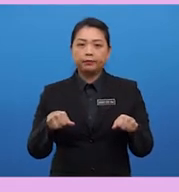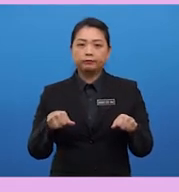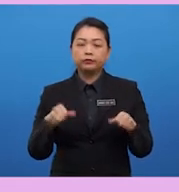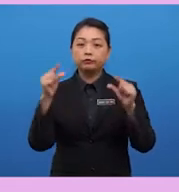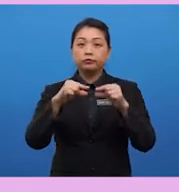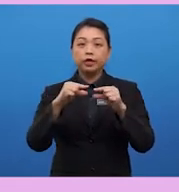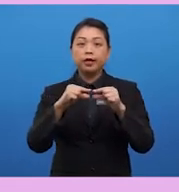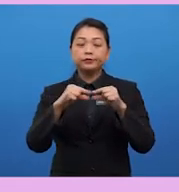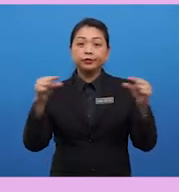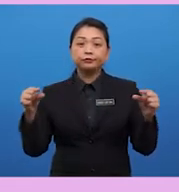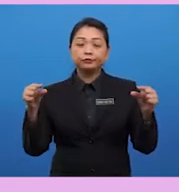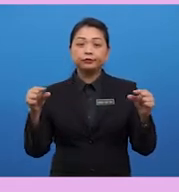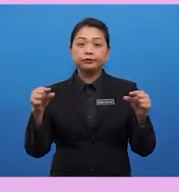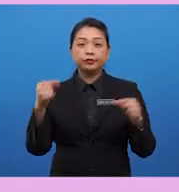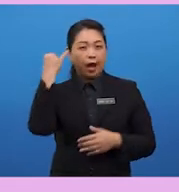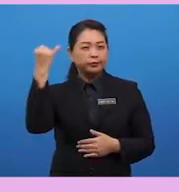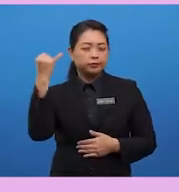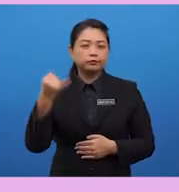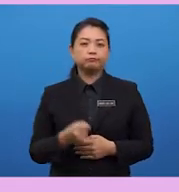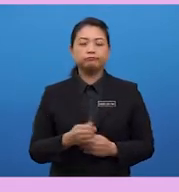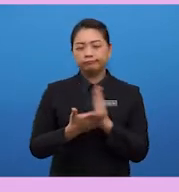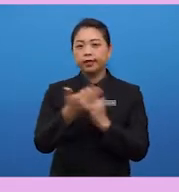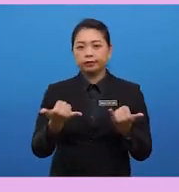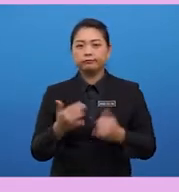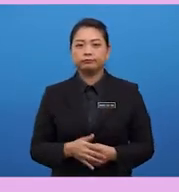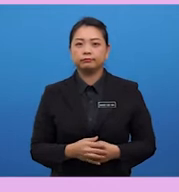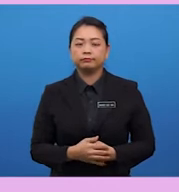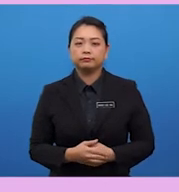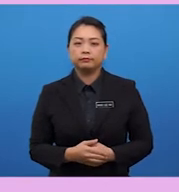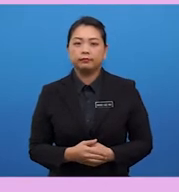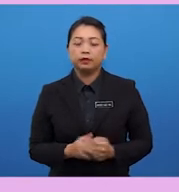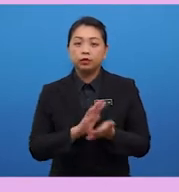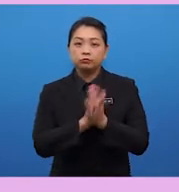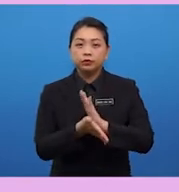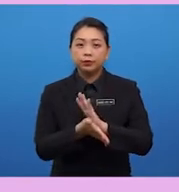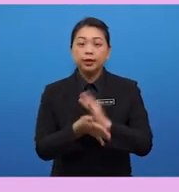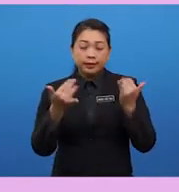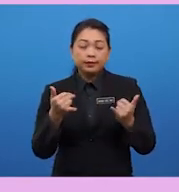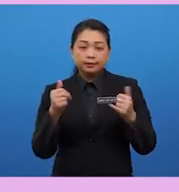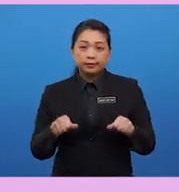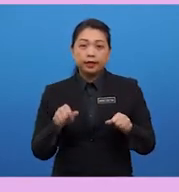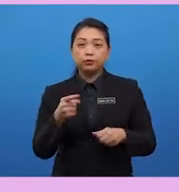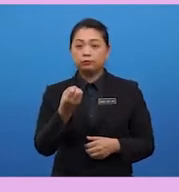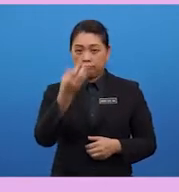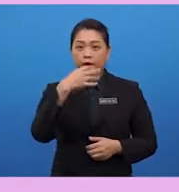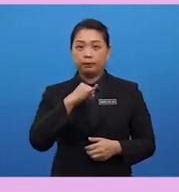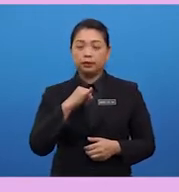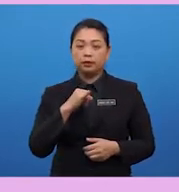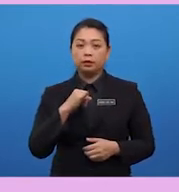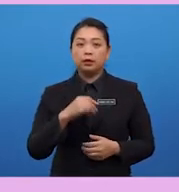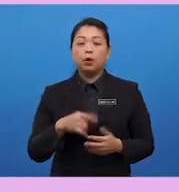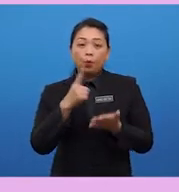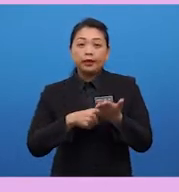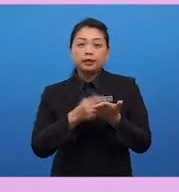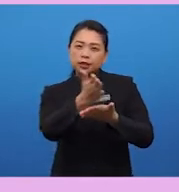the general idea. You should get the general idea by now. Okay, so, can you tell me what are some